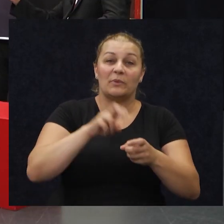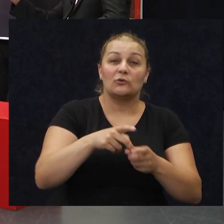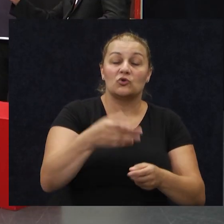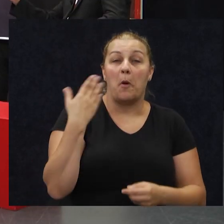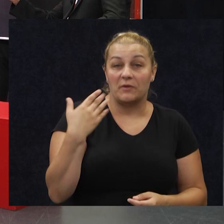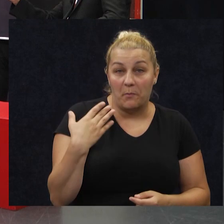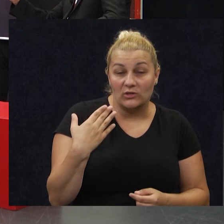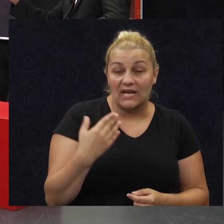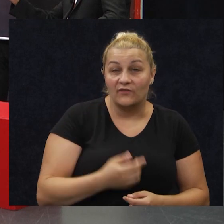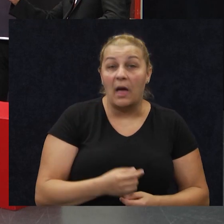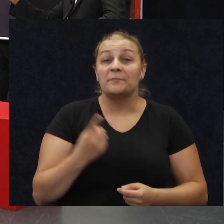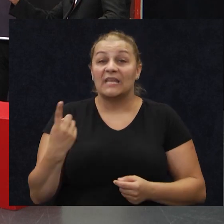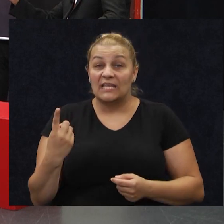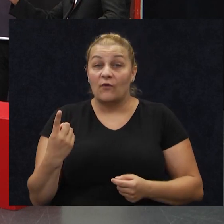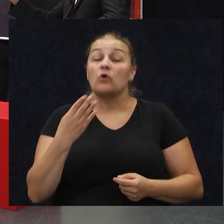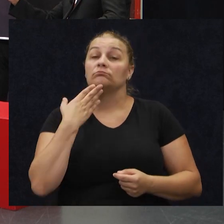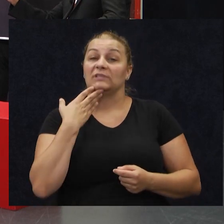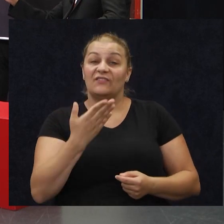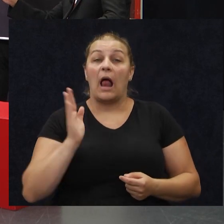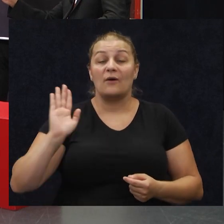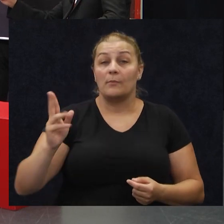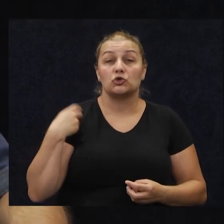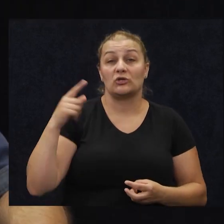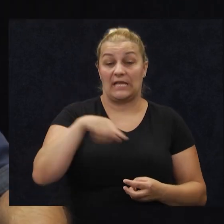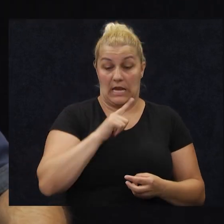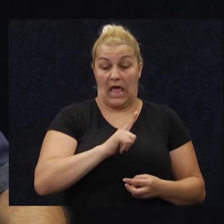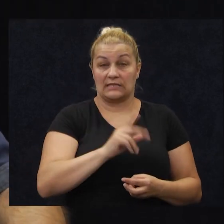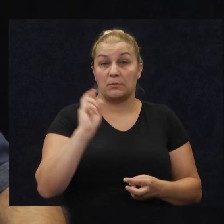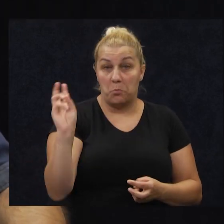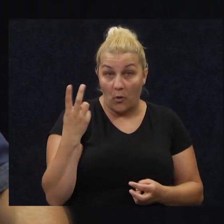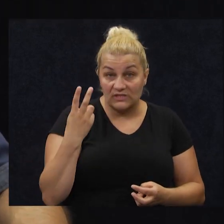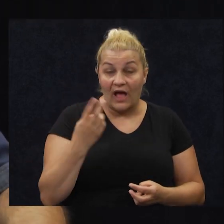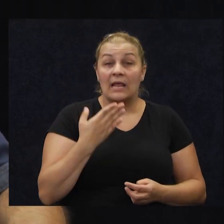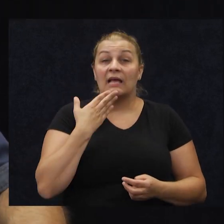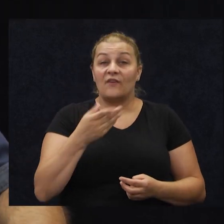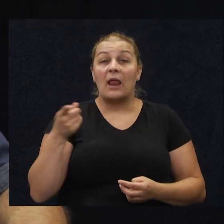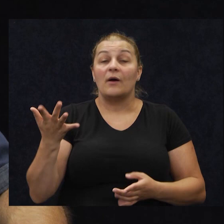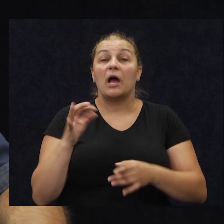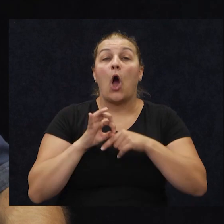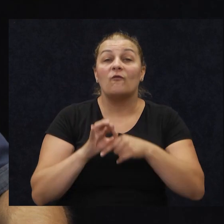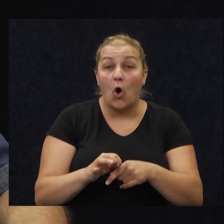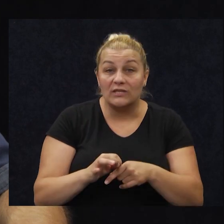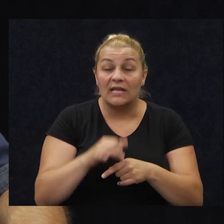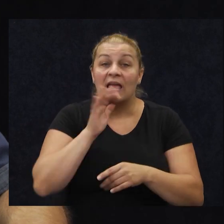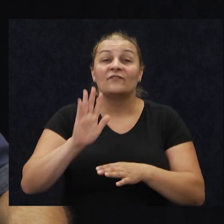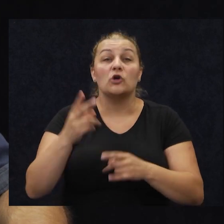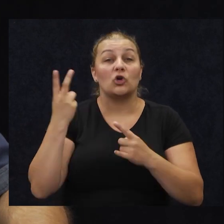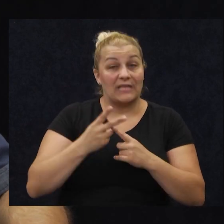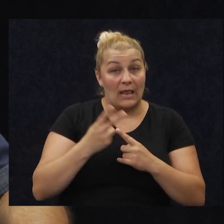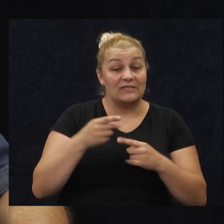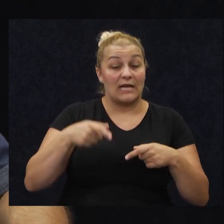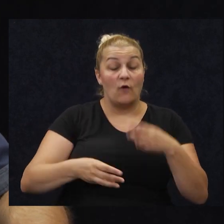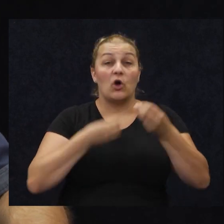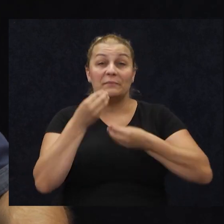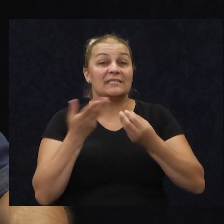Ivo. Hvala vama što ste nas pozvali. Hvala vama kao voditelju i vašoj televiziji na ovoj